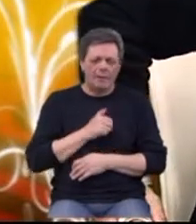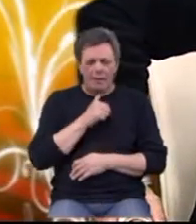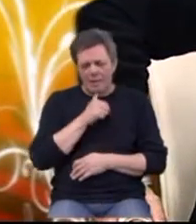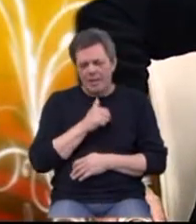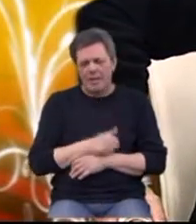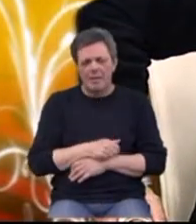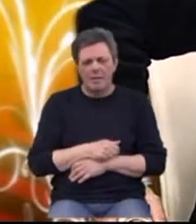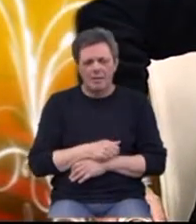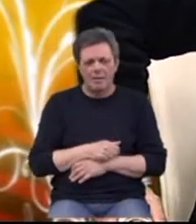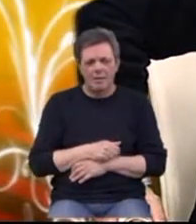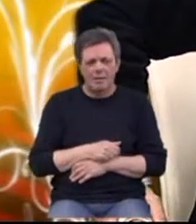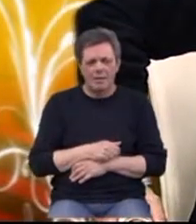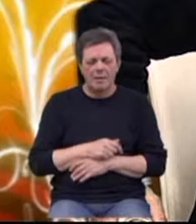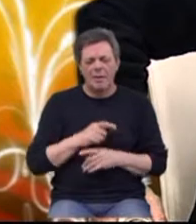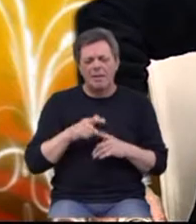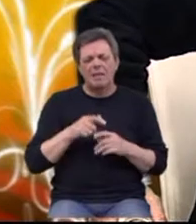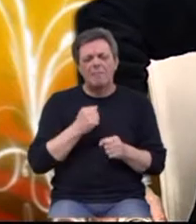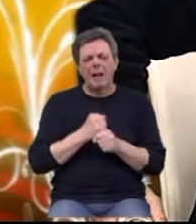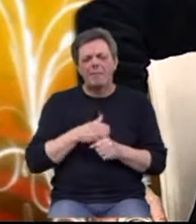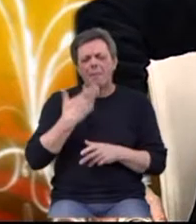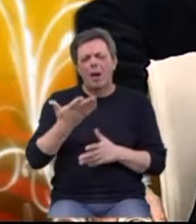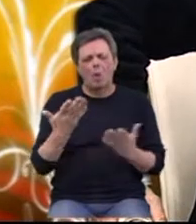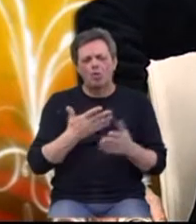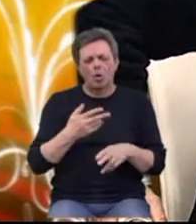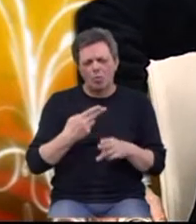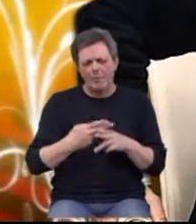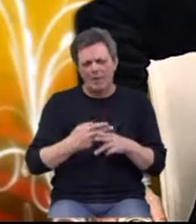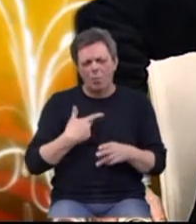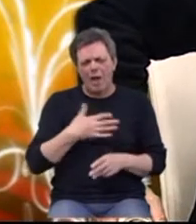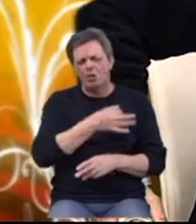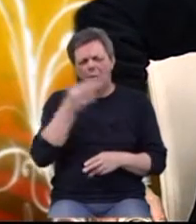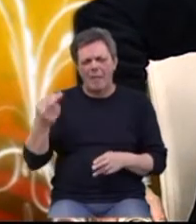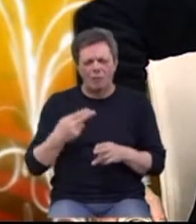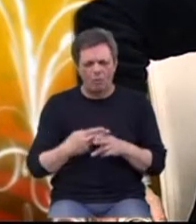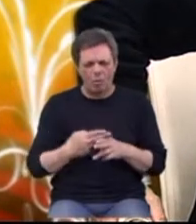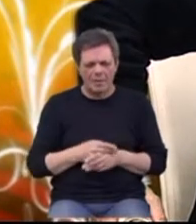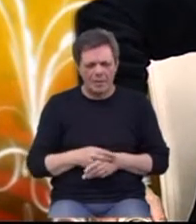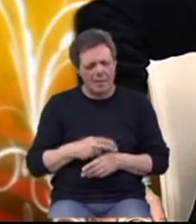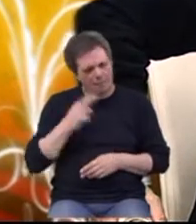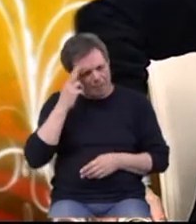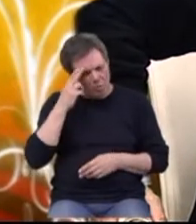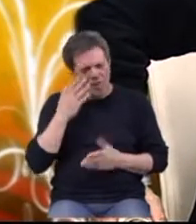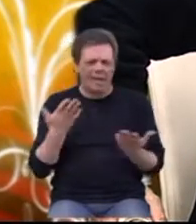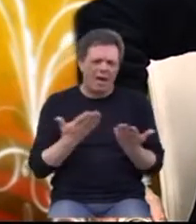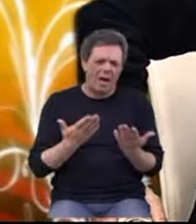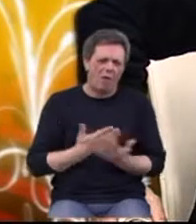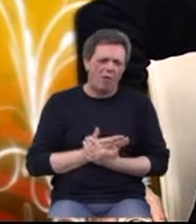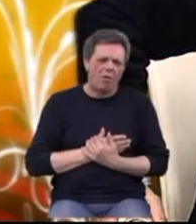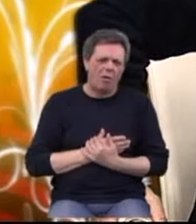radi nakon što su pacijenti u našoj dnevnoj bolnici prepoznati kao